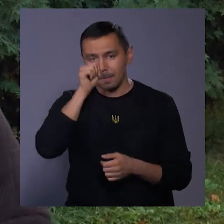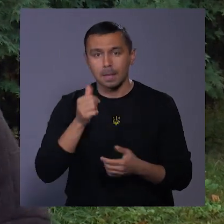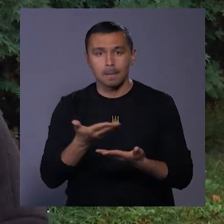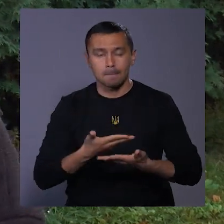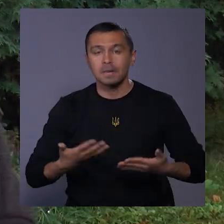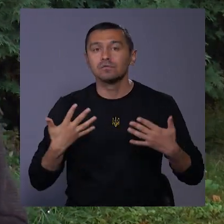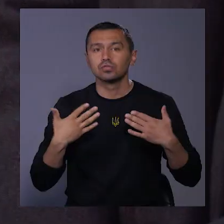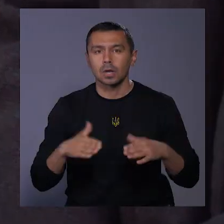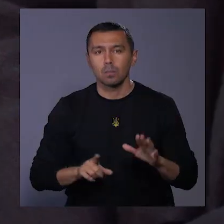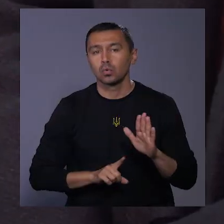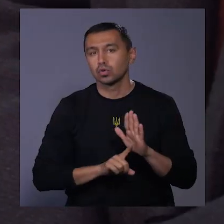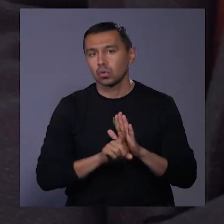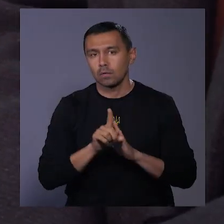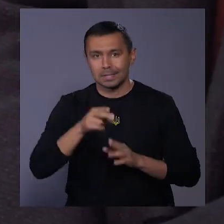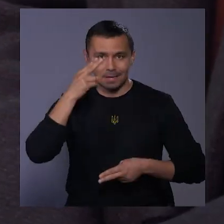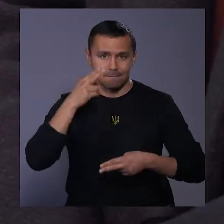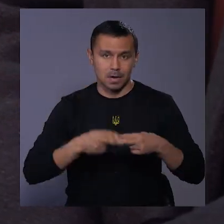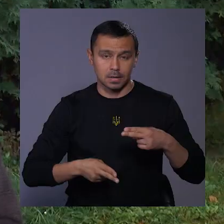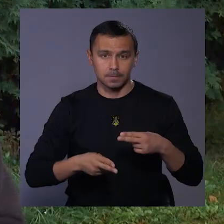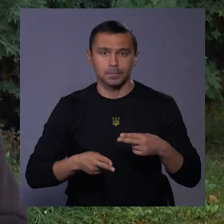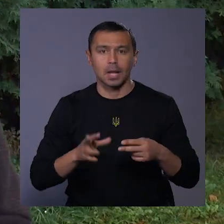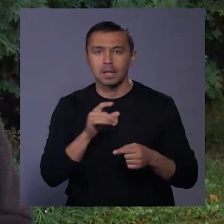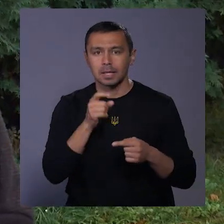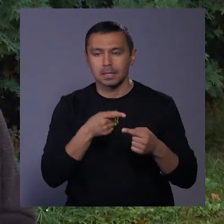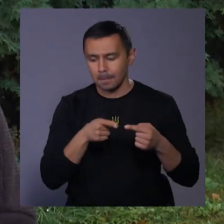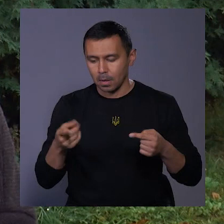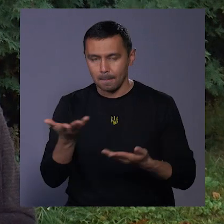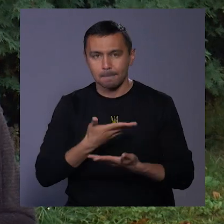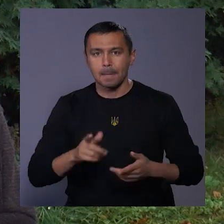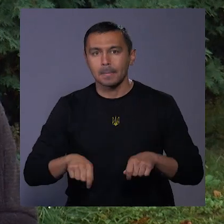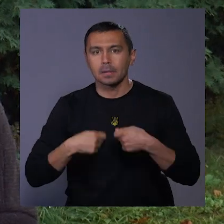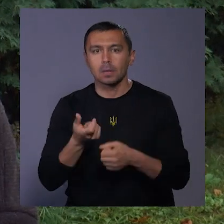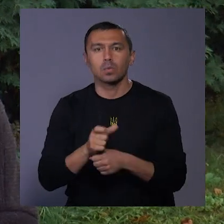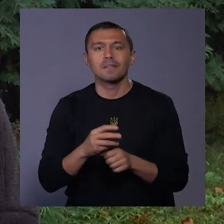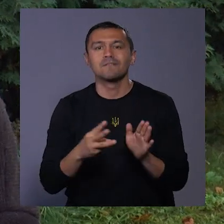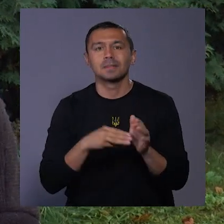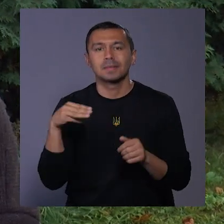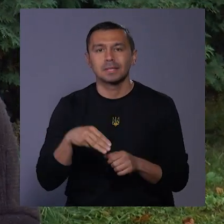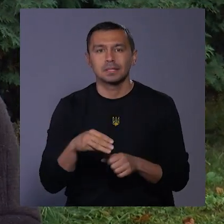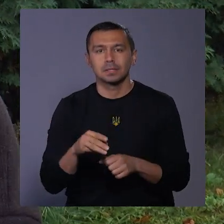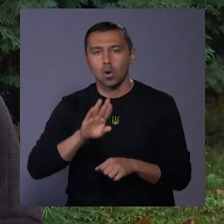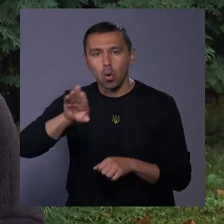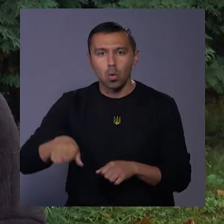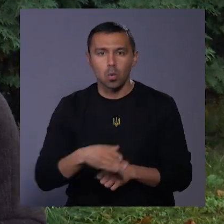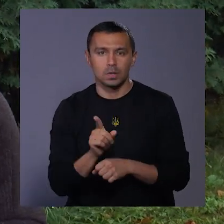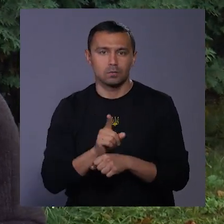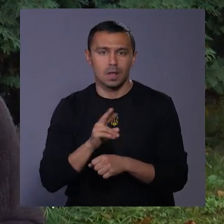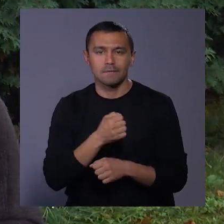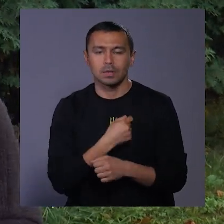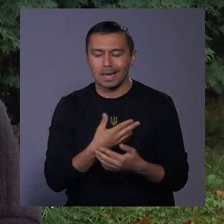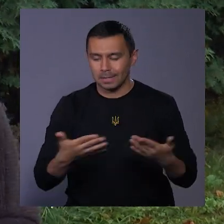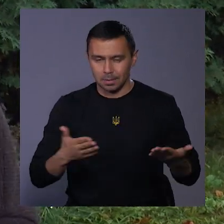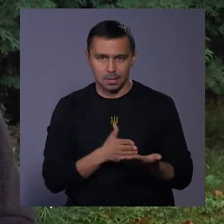вже початково завершили. І за цей період ми передали понад 8 тисяч окупних свічок для військових на різних